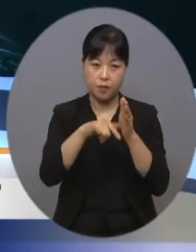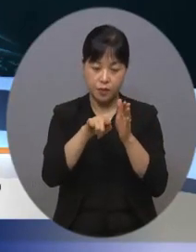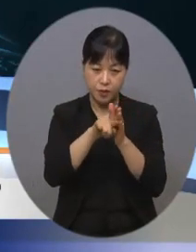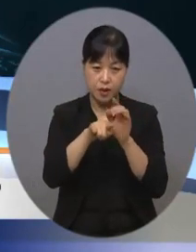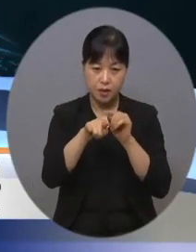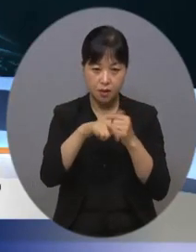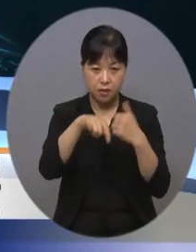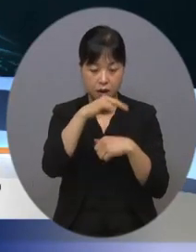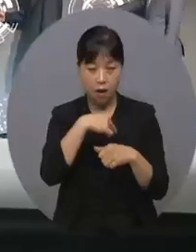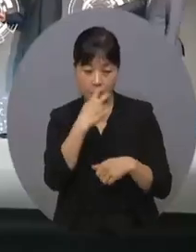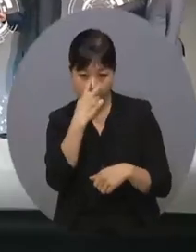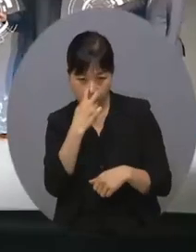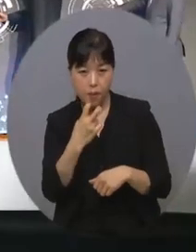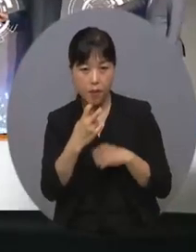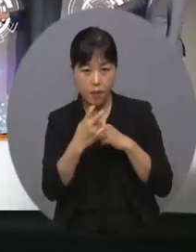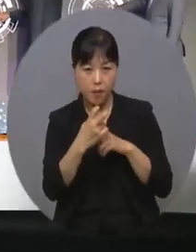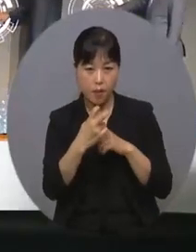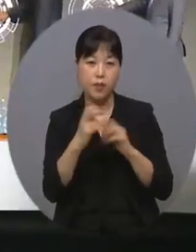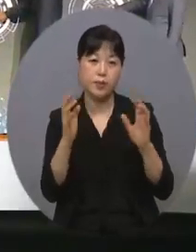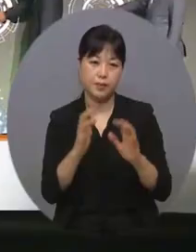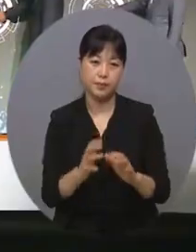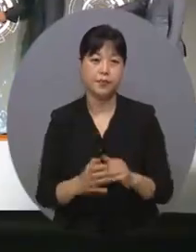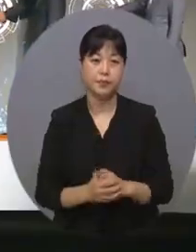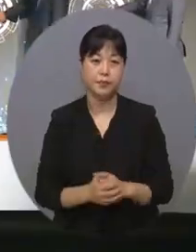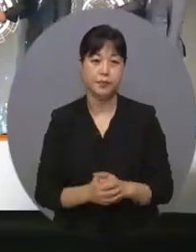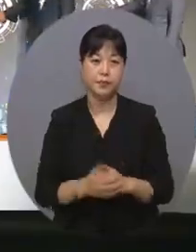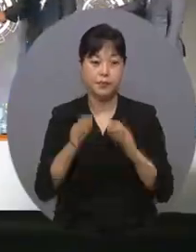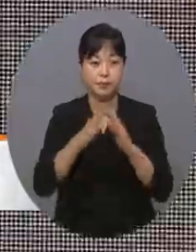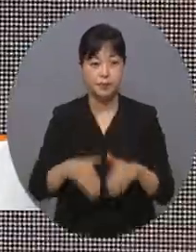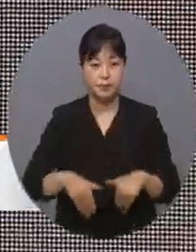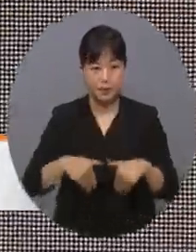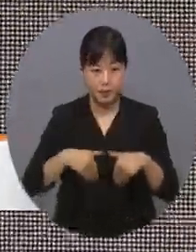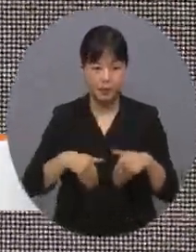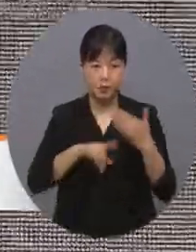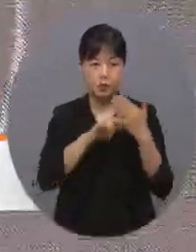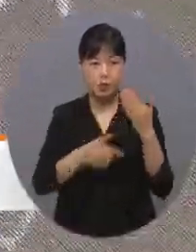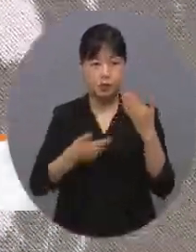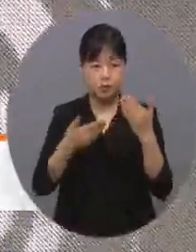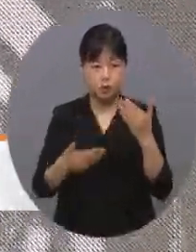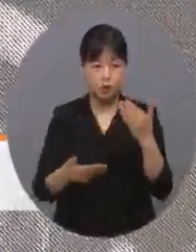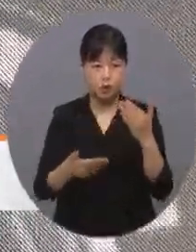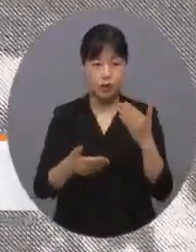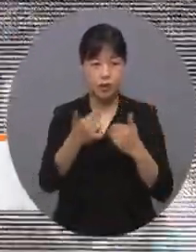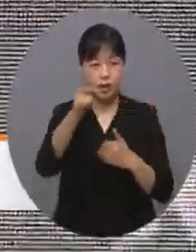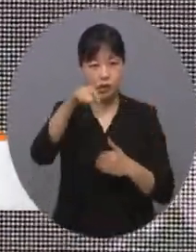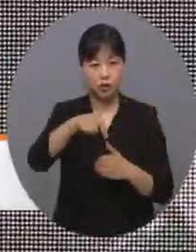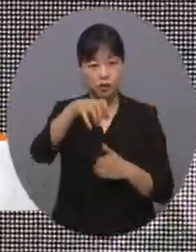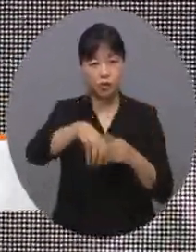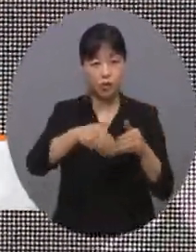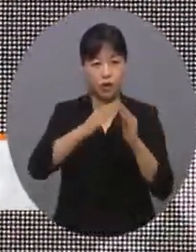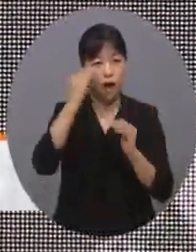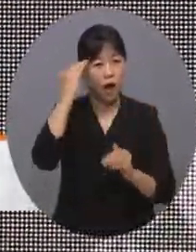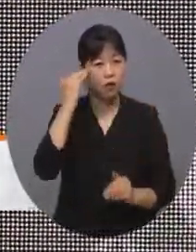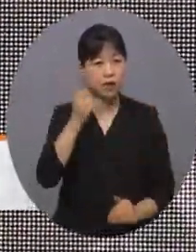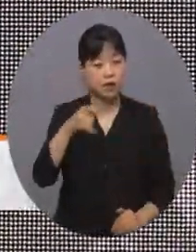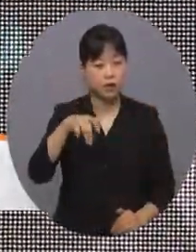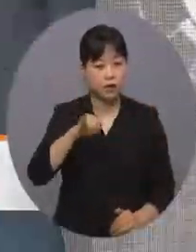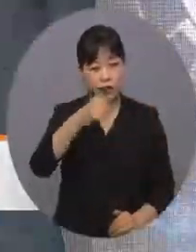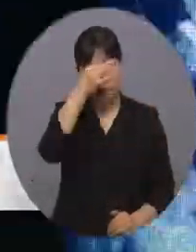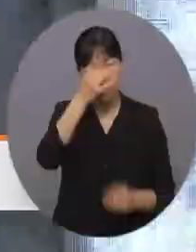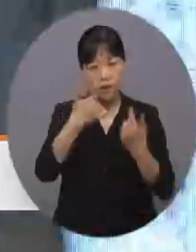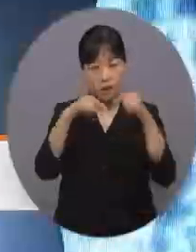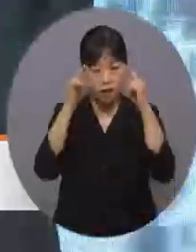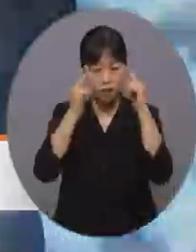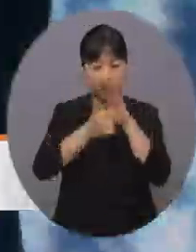가졌습니다. 전라남도는 지난 9일 나주에 들어설 한국에너지공과대학교의 성공 개교와 함께